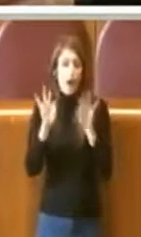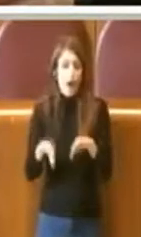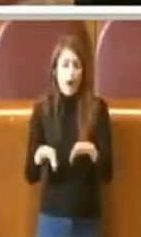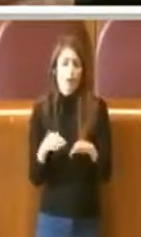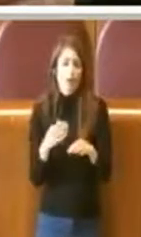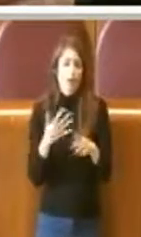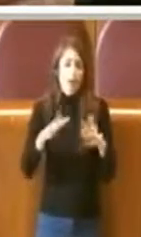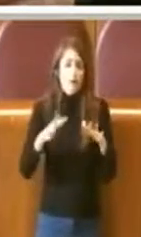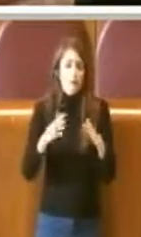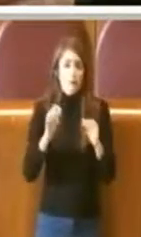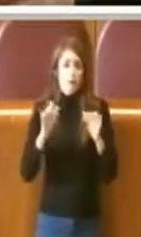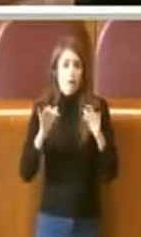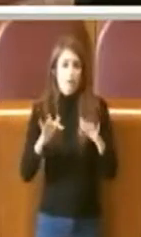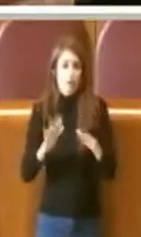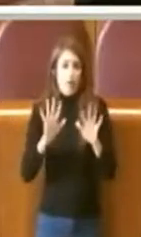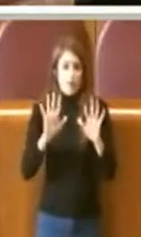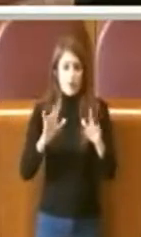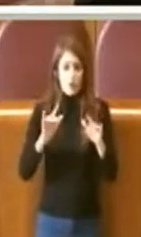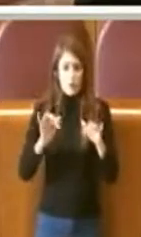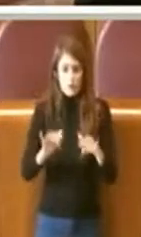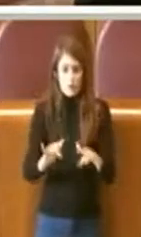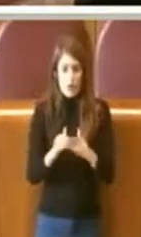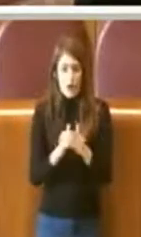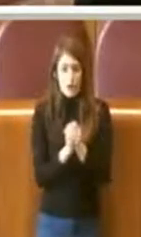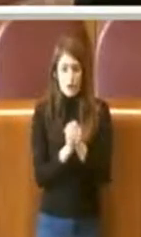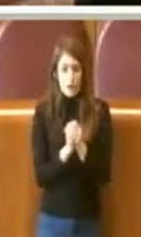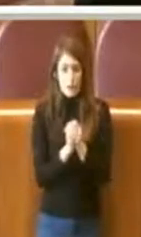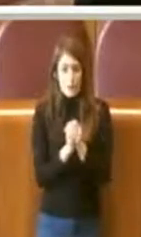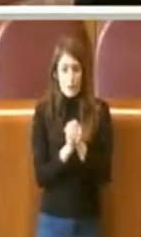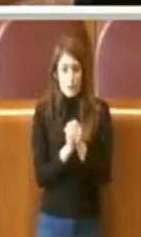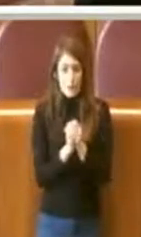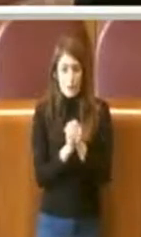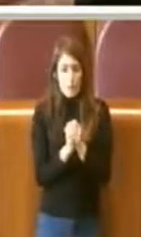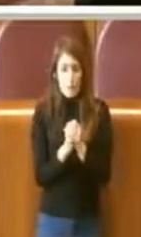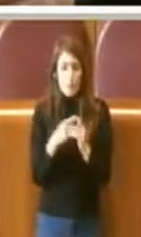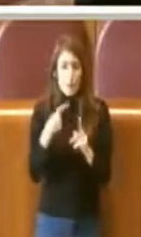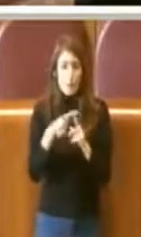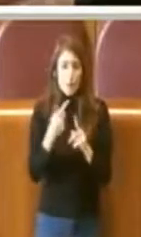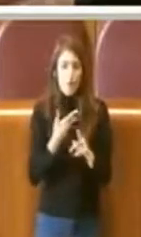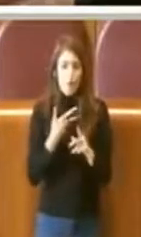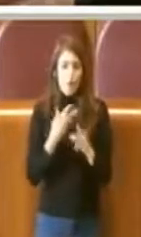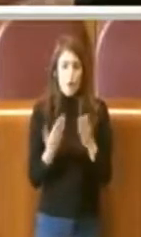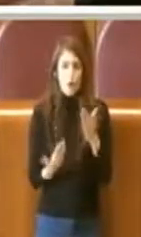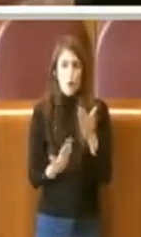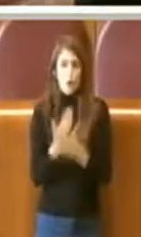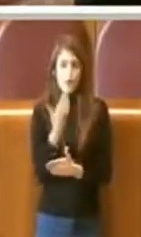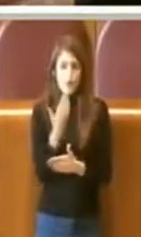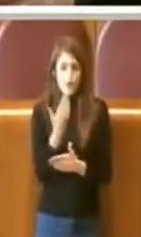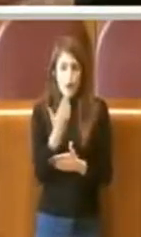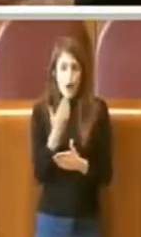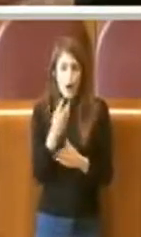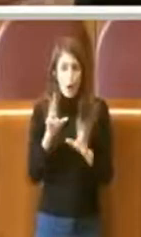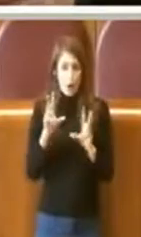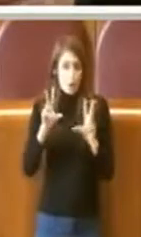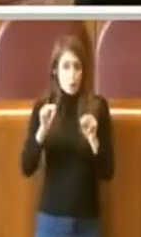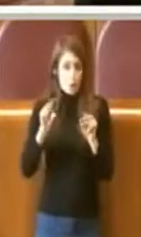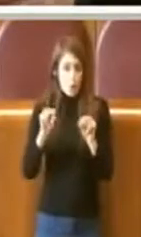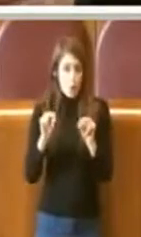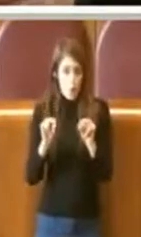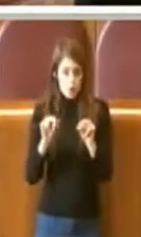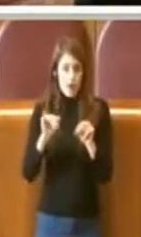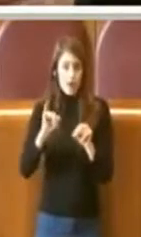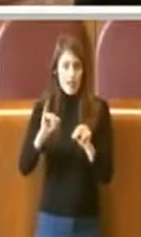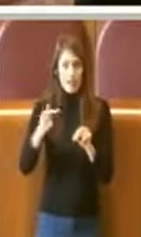migliaia. Abbiamo poi questa novità della new co, della ITA, che è la